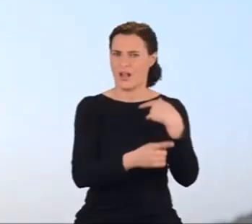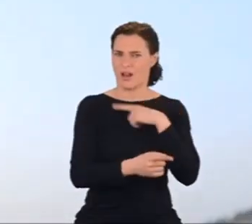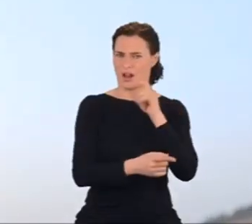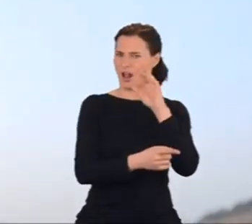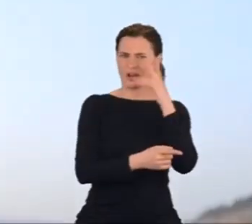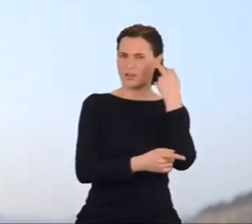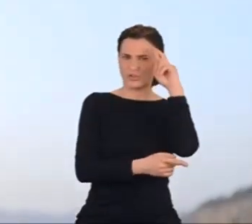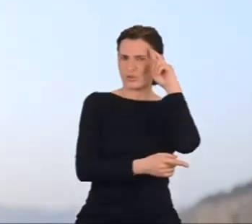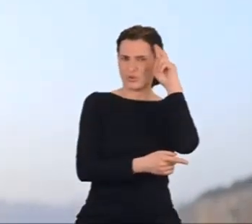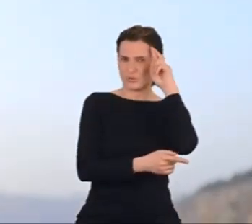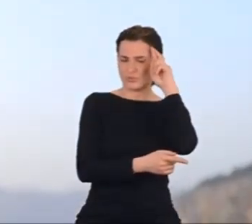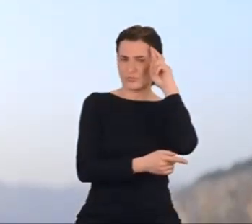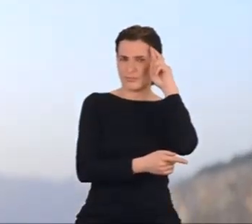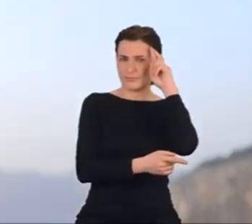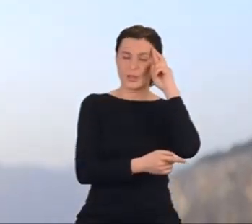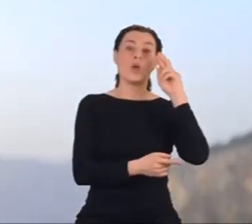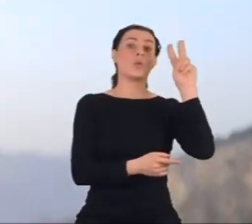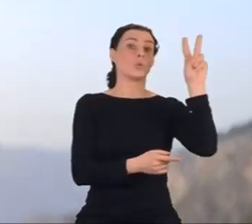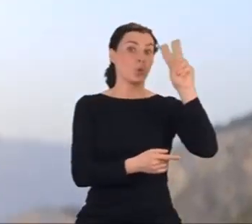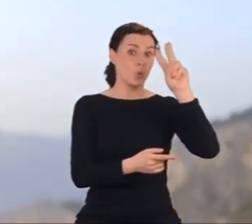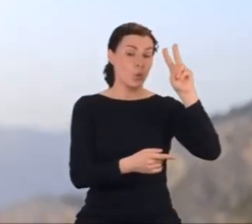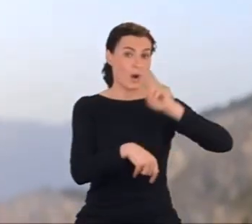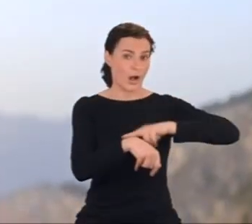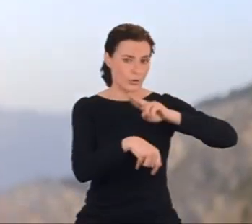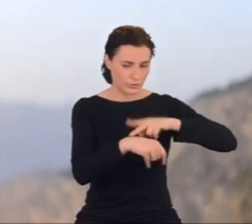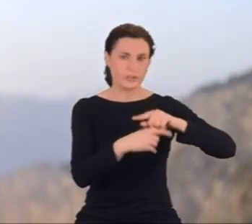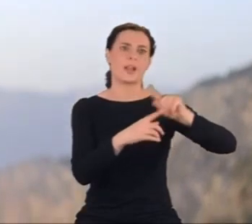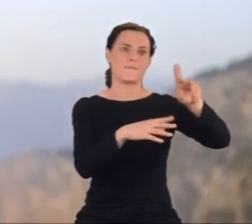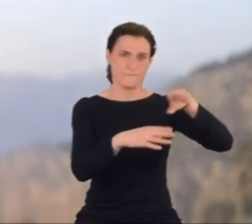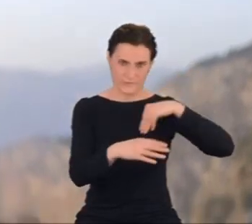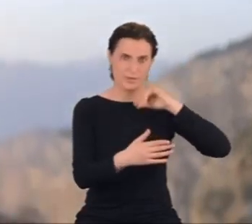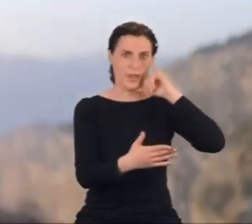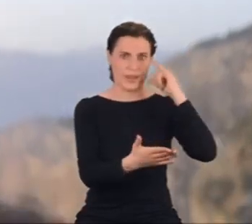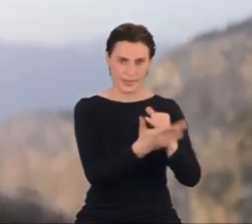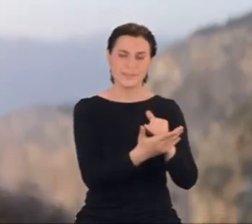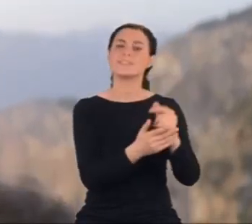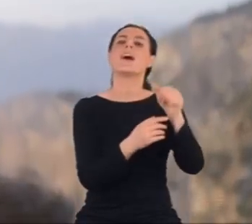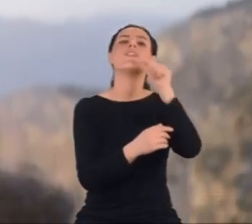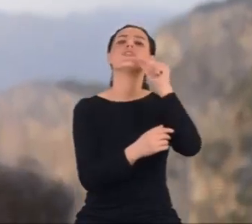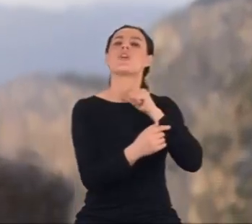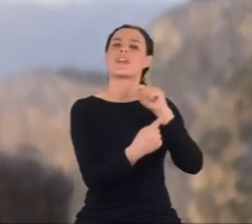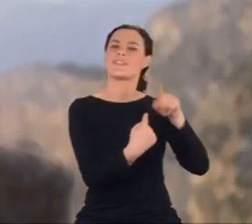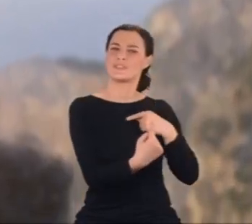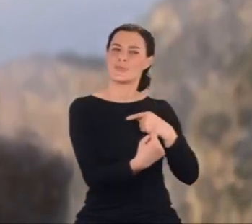dzieje. O 14.00 dostaje zapowiedziany list, wysłany dzień wcześniej z Neapolu.